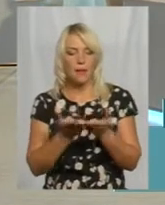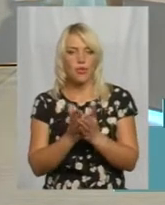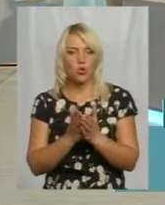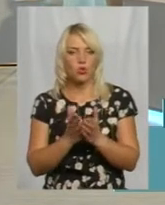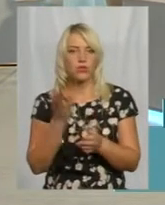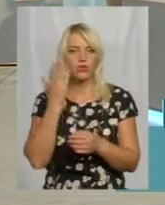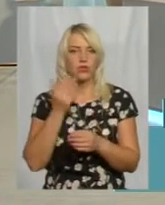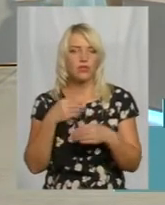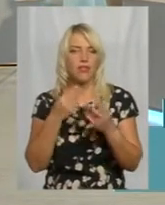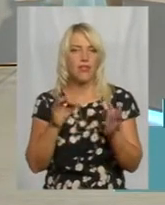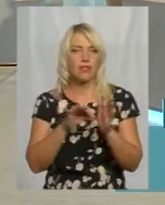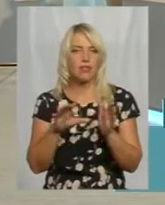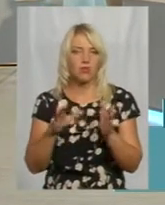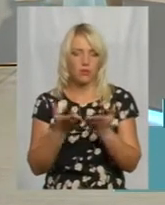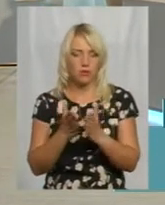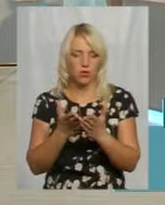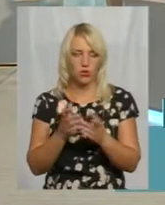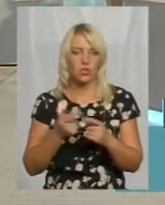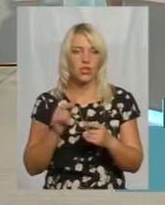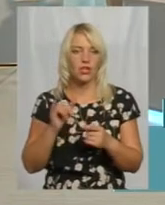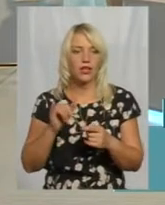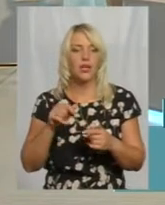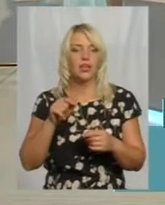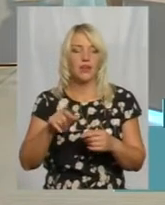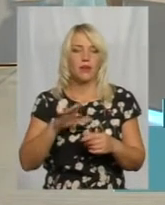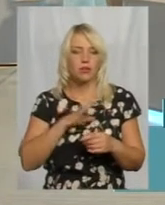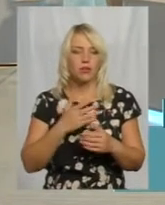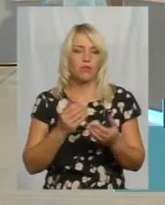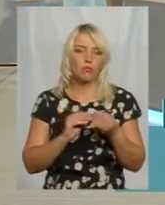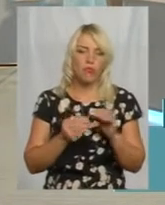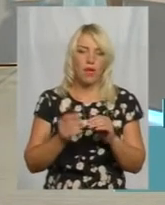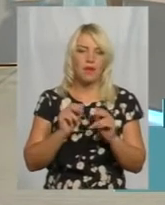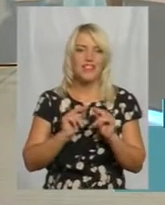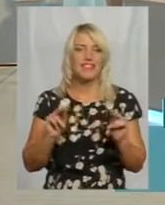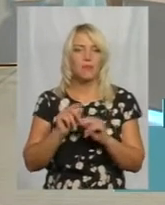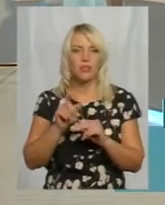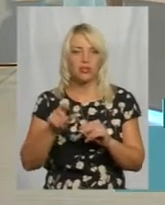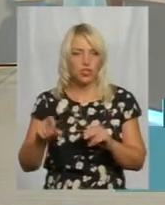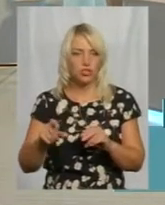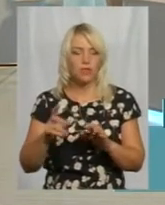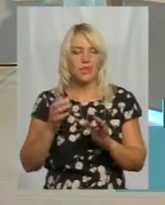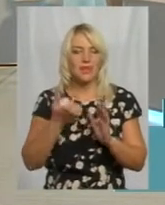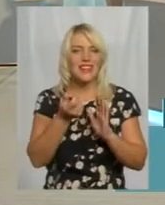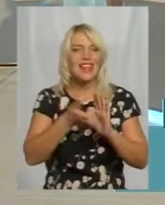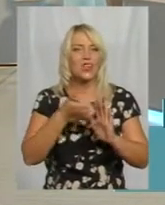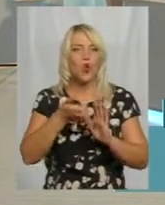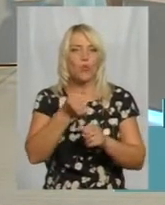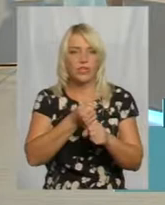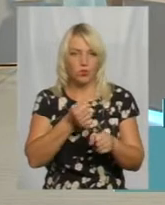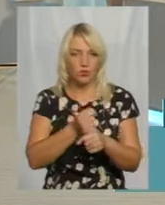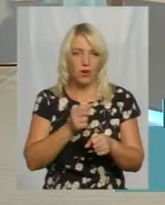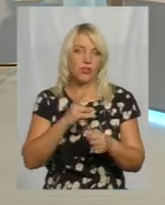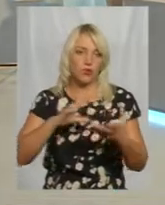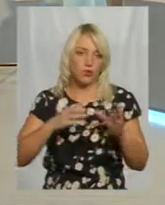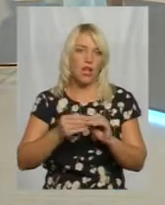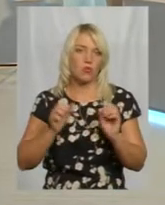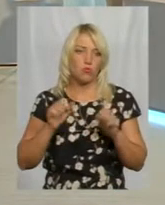версії. І, зрозуміло, десь якісь певні були і з педагогічною працівниками, де допрацювання. Але в загальному, можу